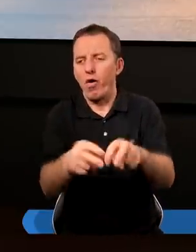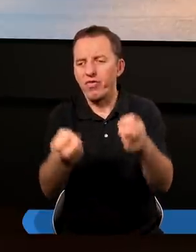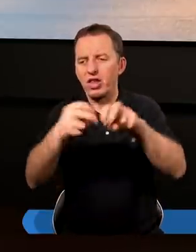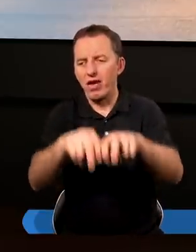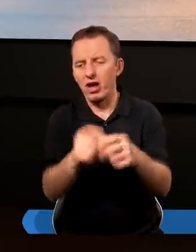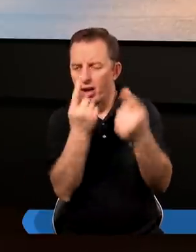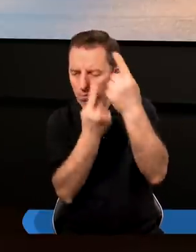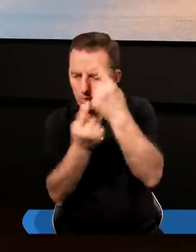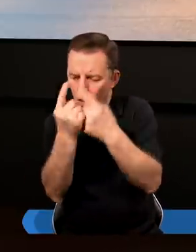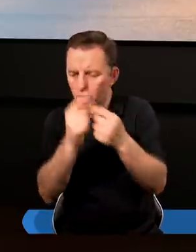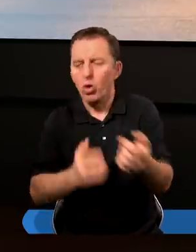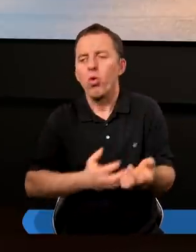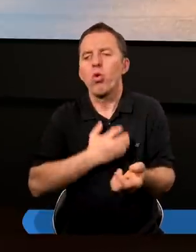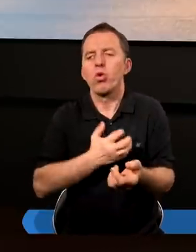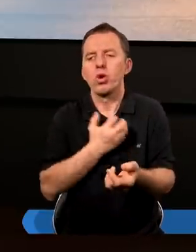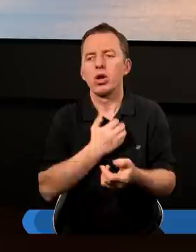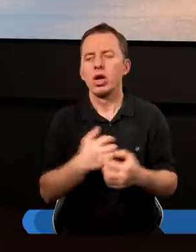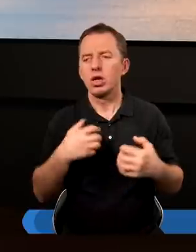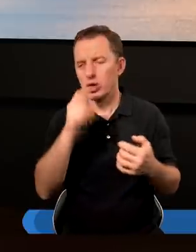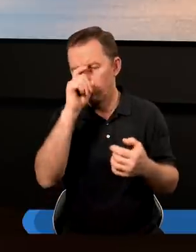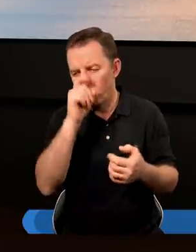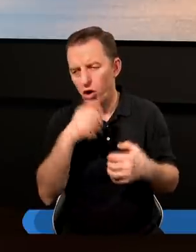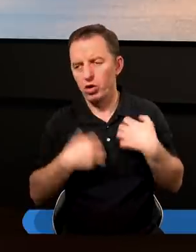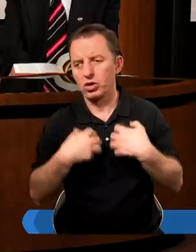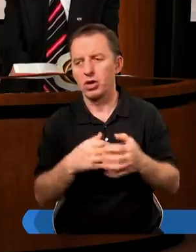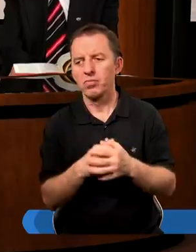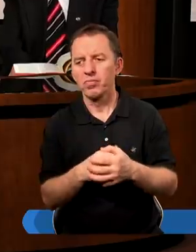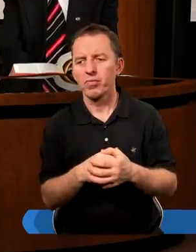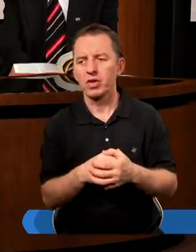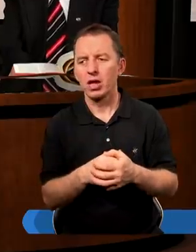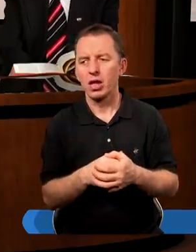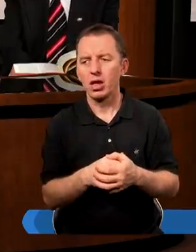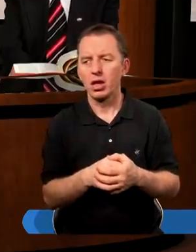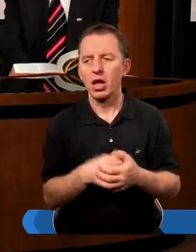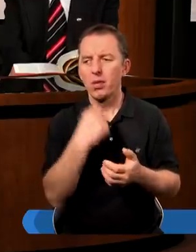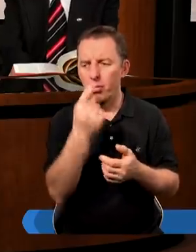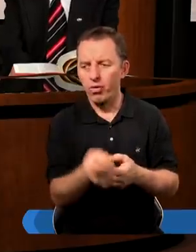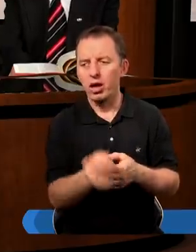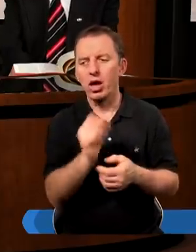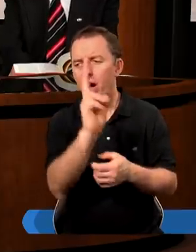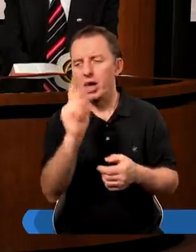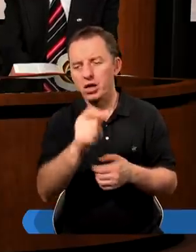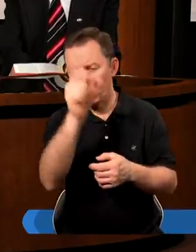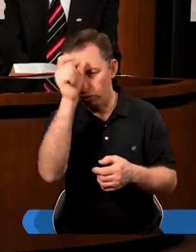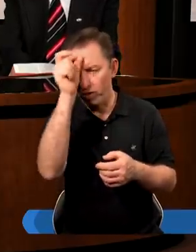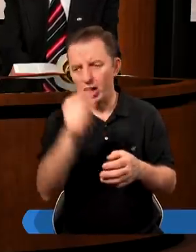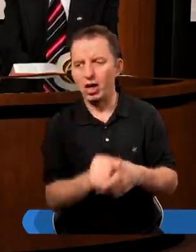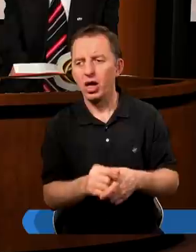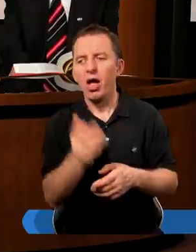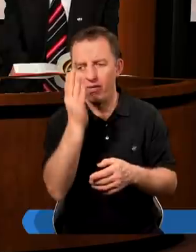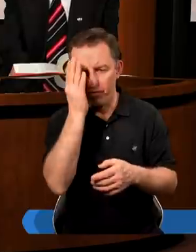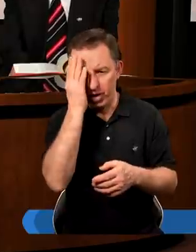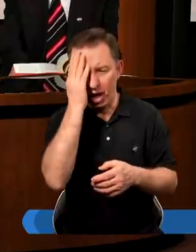myśli czy uczucia chciwości? Ja nie wiem, bo trudno oceniać każdego człowieka.